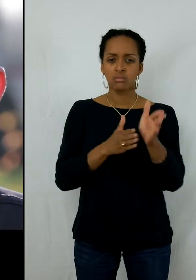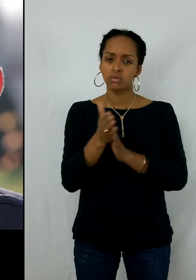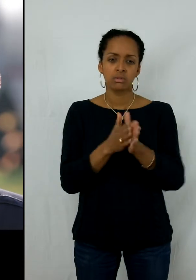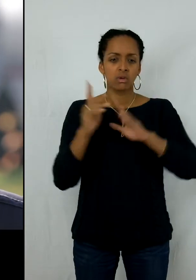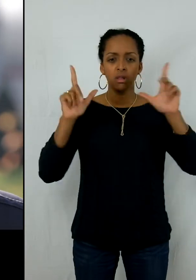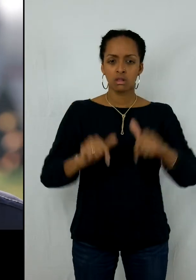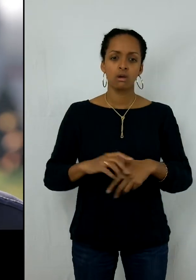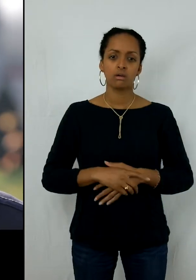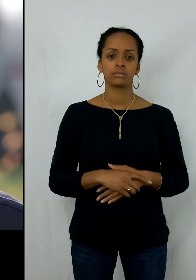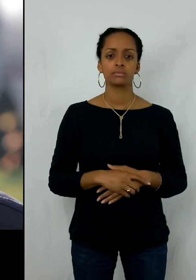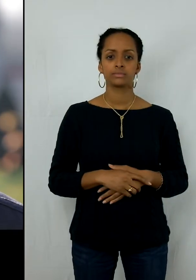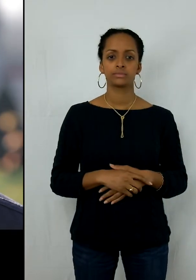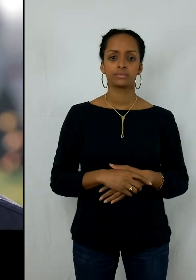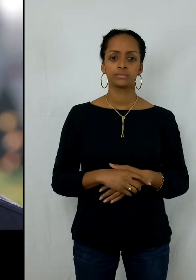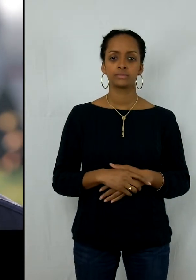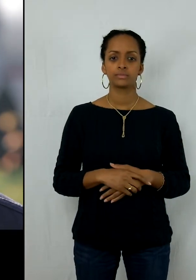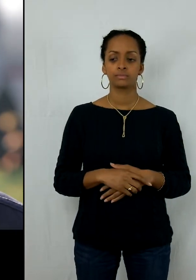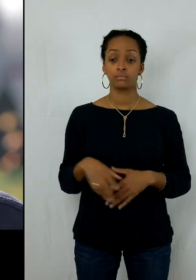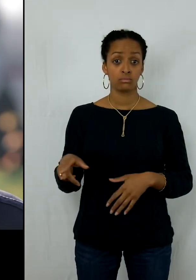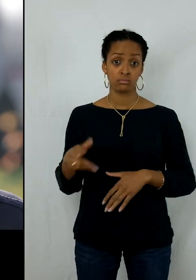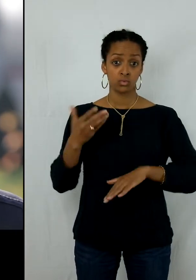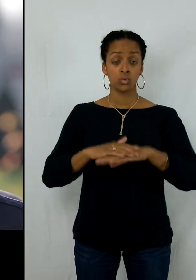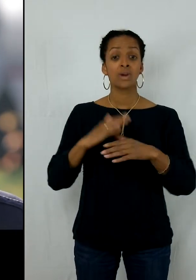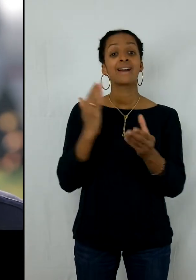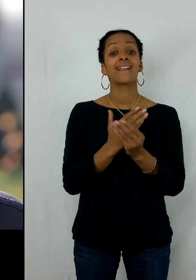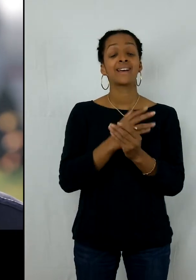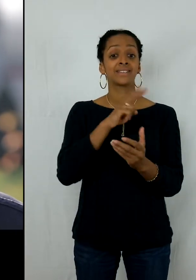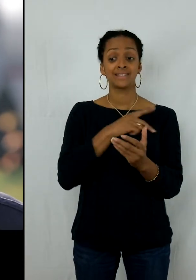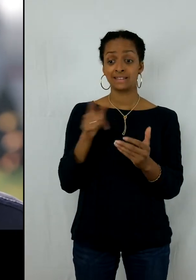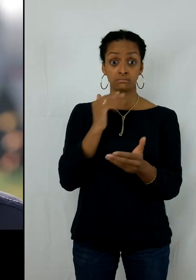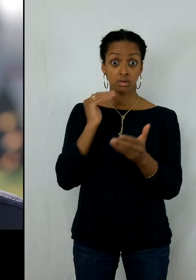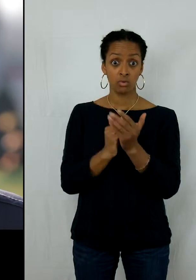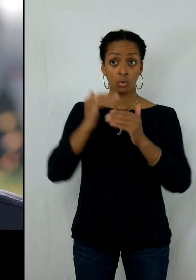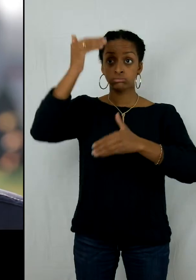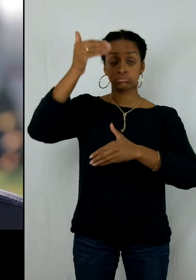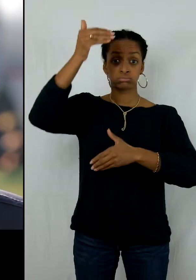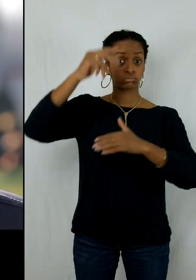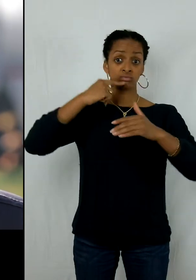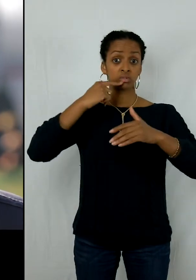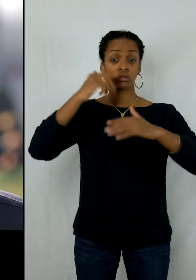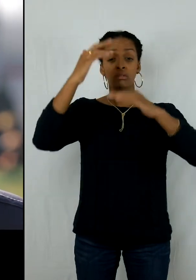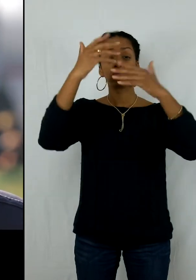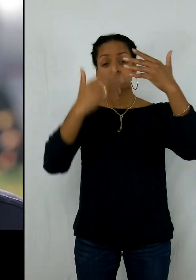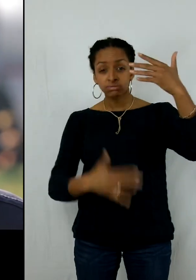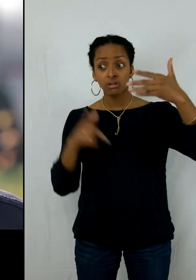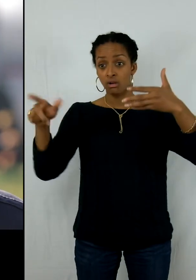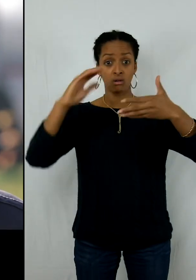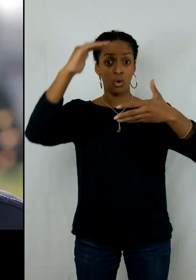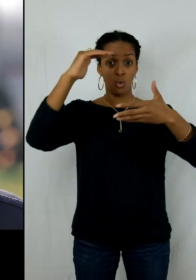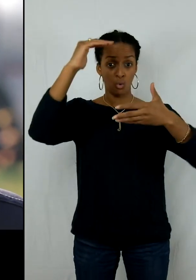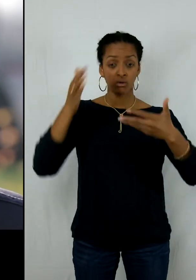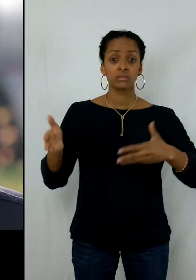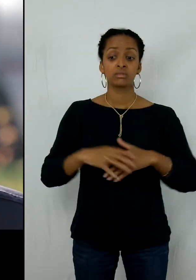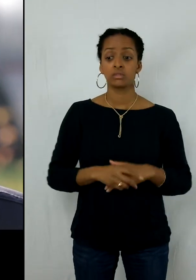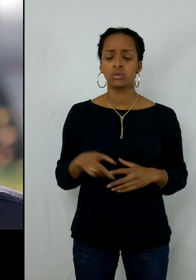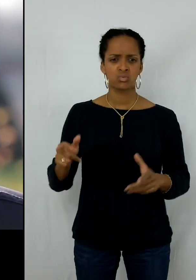les meilleurs de la classe, donc quelqu'un qui s'investissait à fond, et qui avait déjà beaucoup de capacités, car il